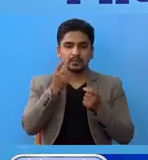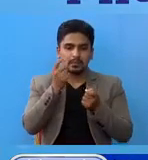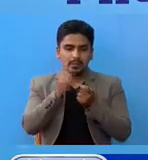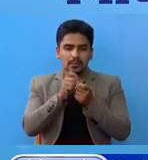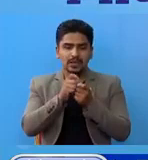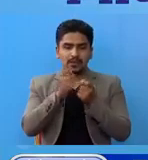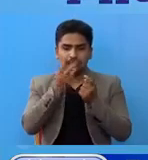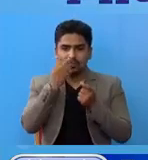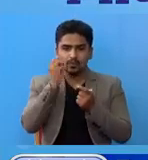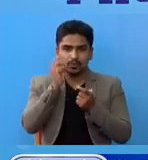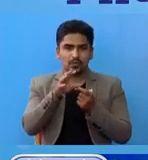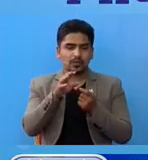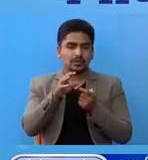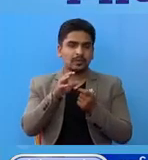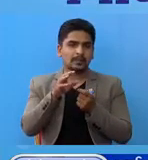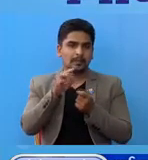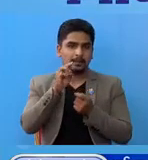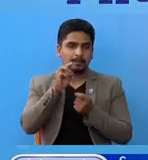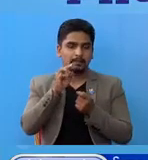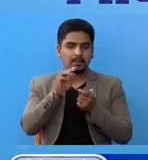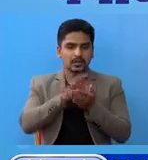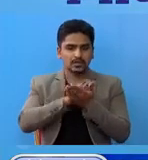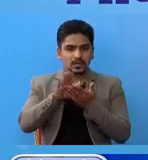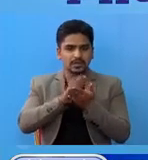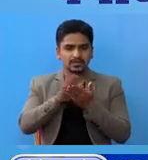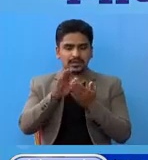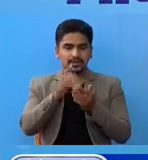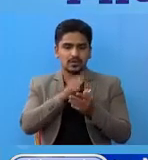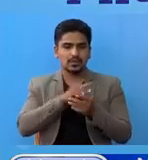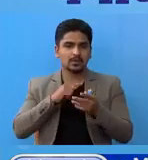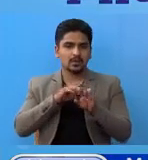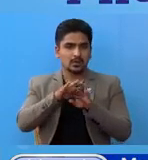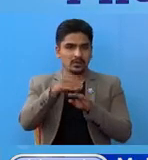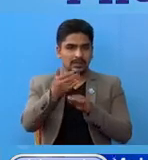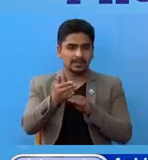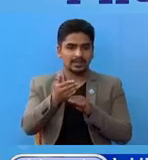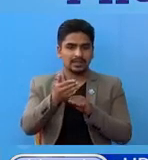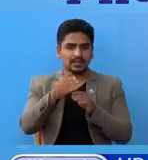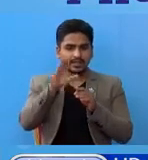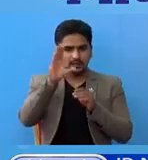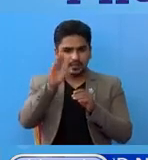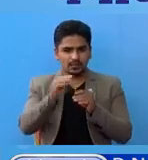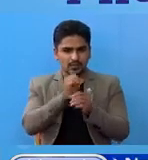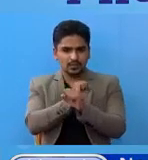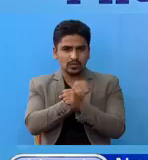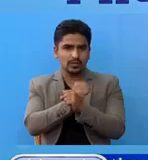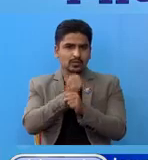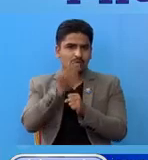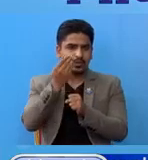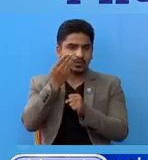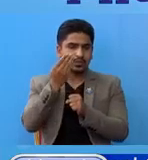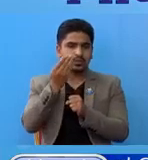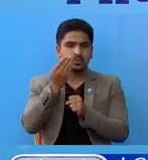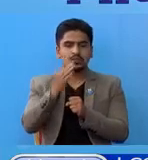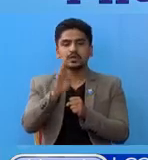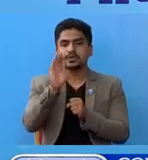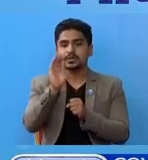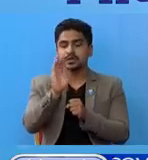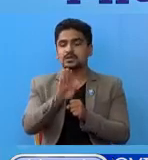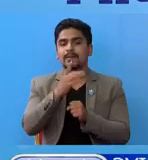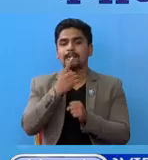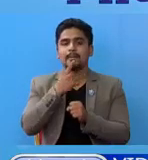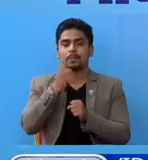मैला सर्षफाई कर्मी हरूलाई, निवनत जोखिम हुन सक्ष